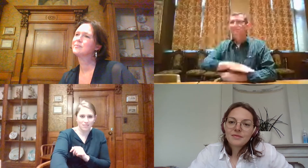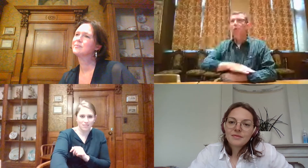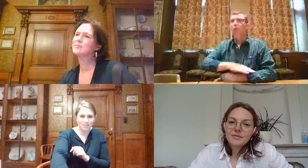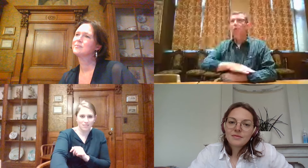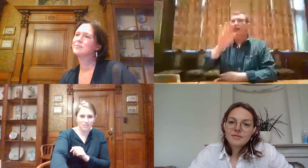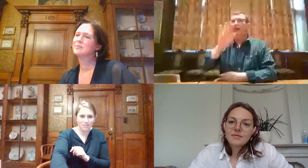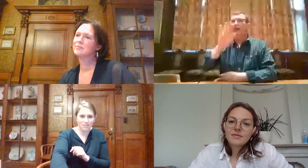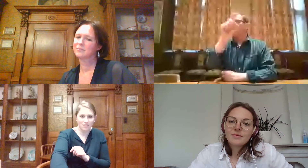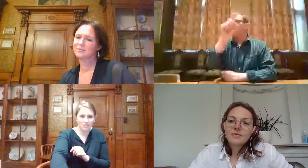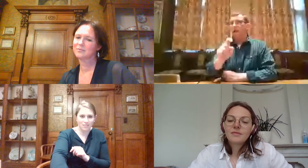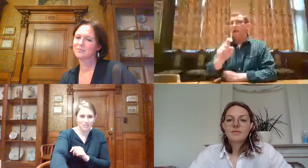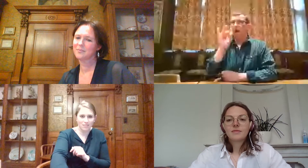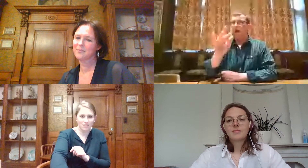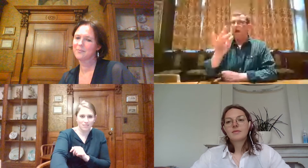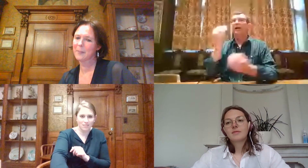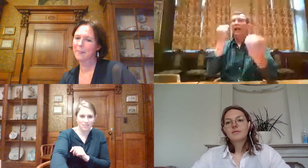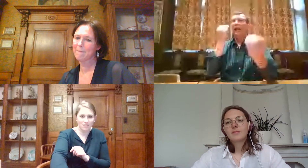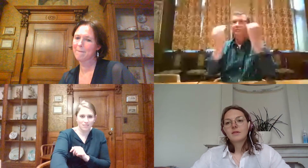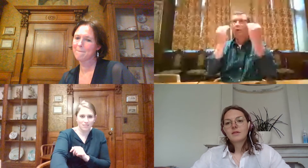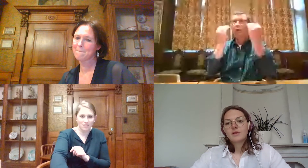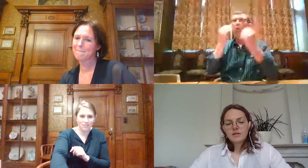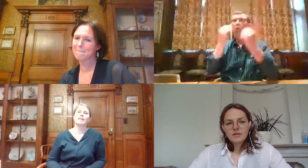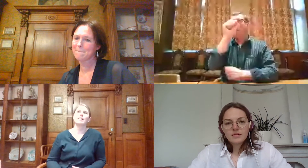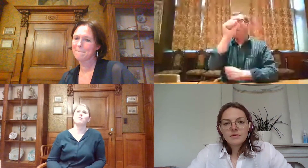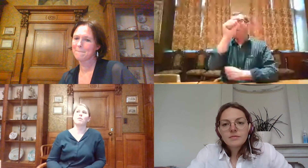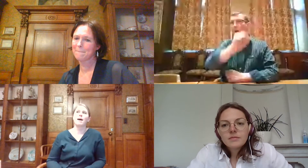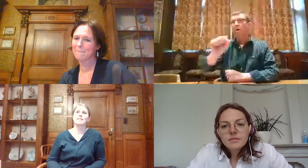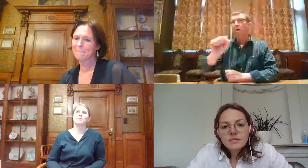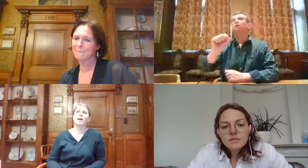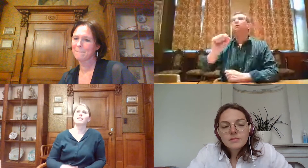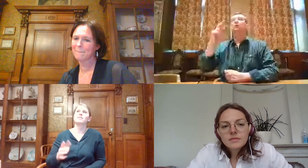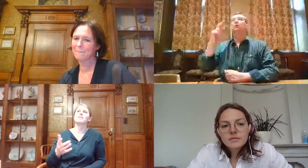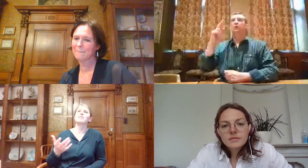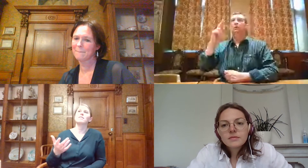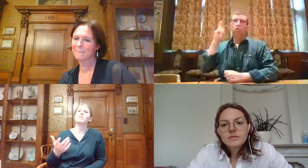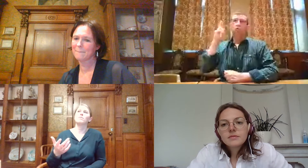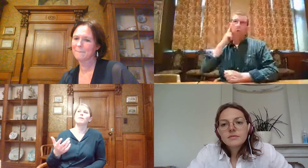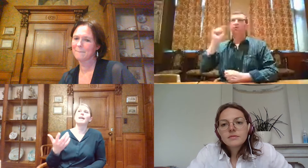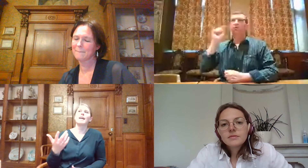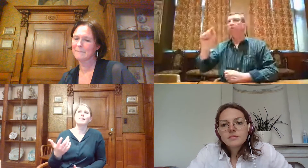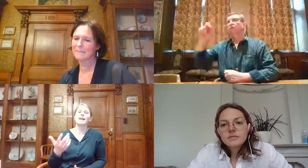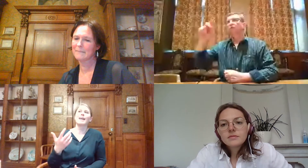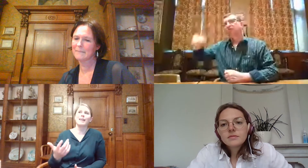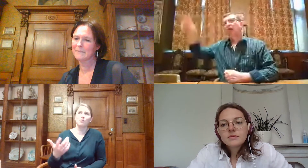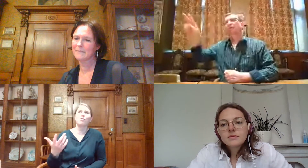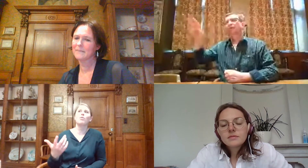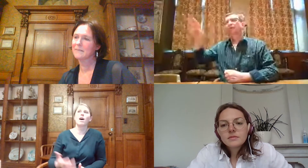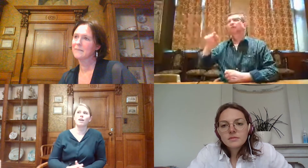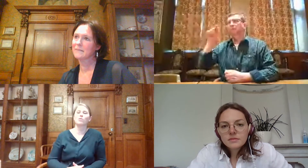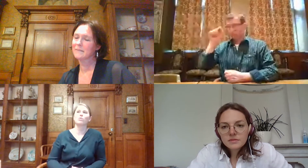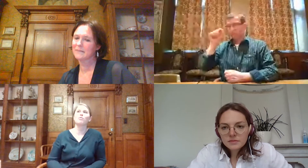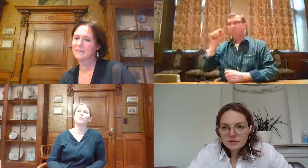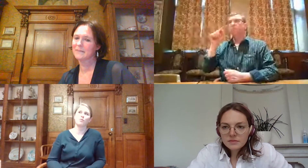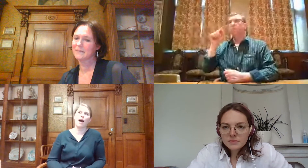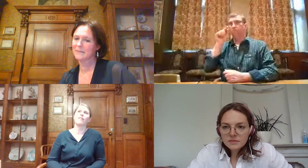Het meest eenvoudig is eigenlijk wanneer je informatie vraagt, wanneer je gaat naar info